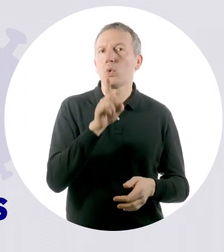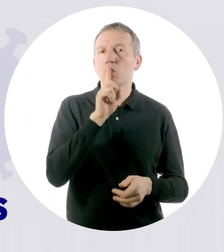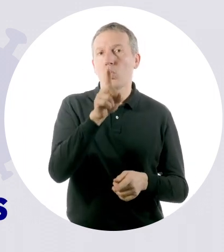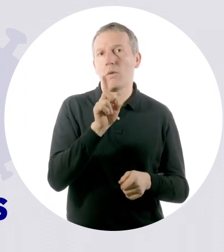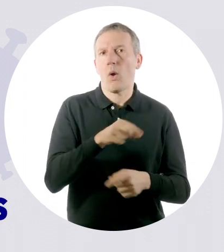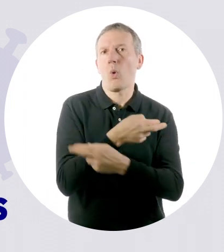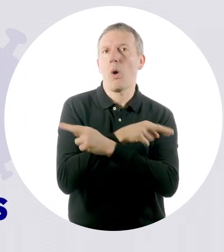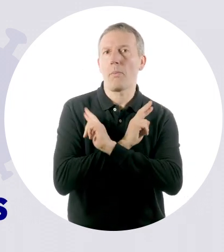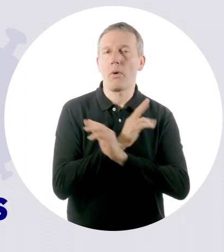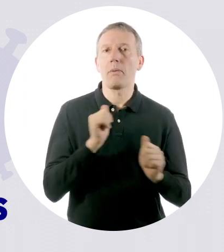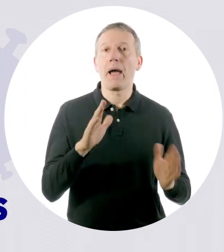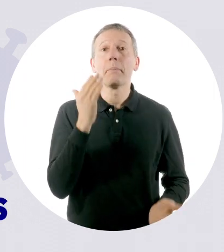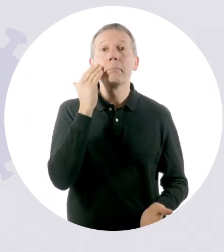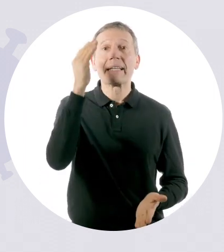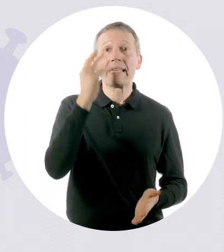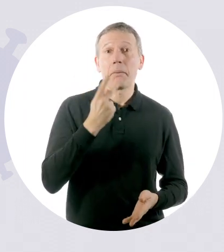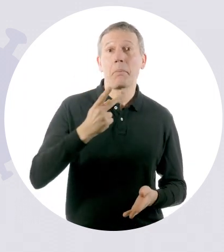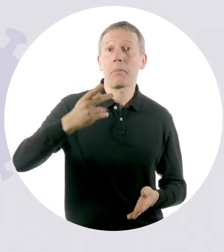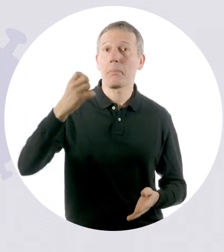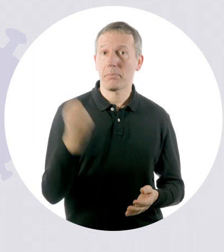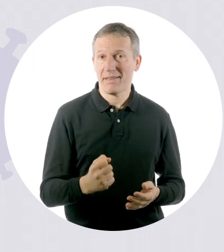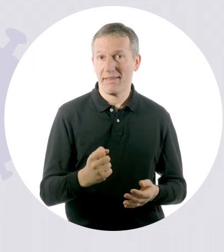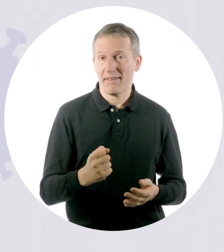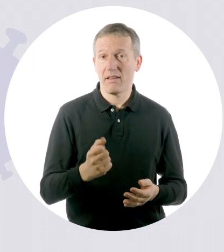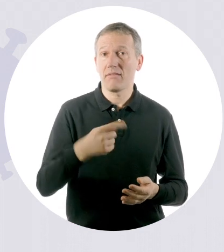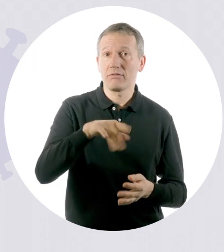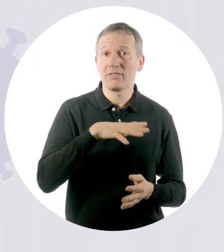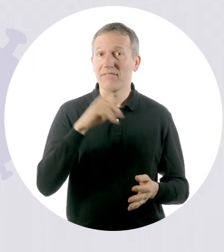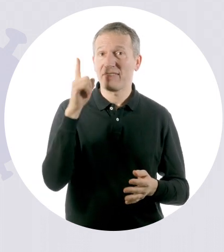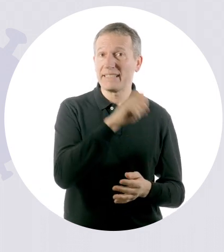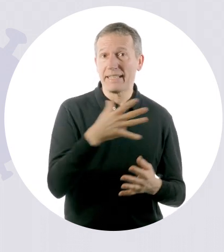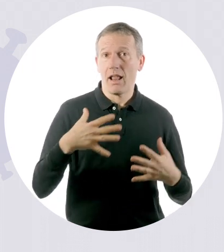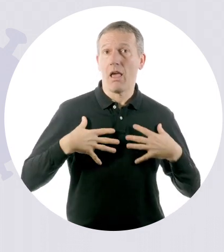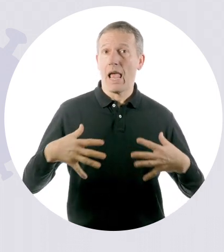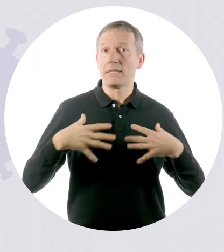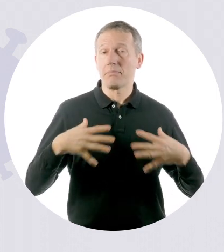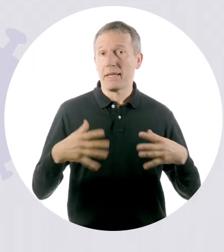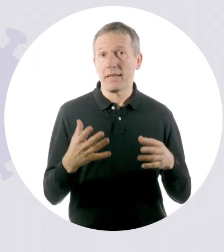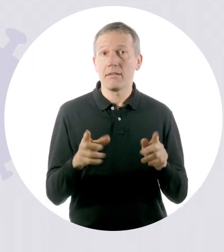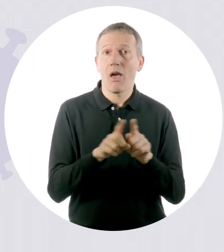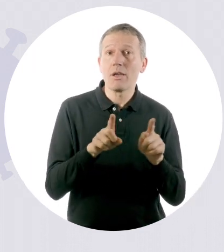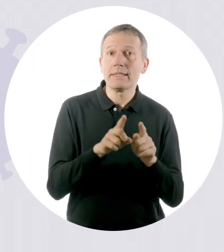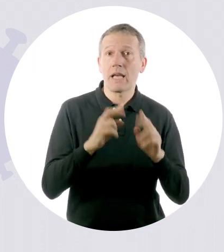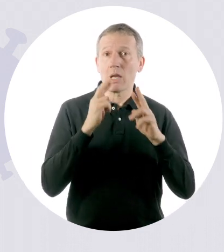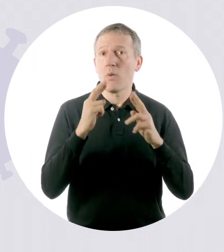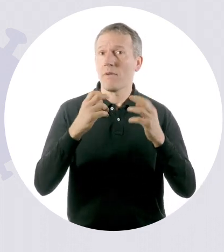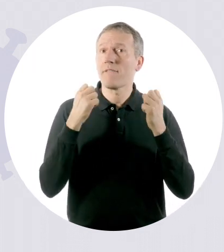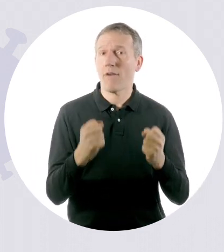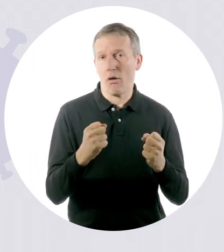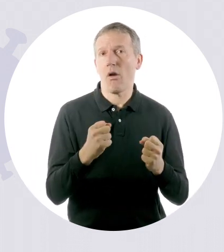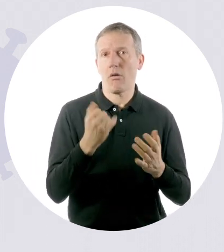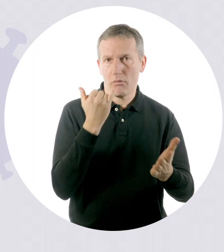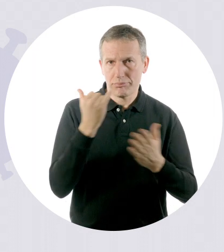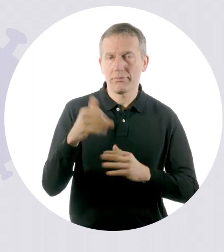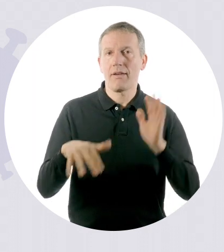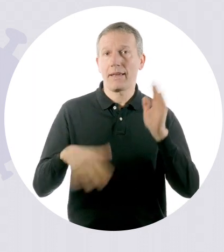quelques jours avec du repos, mais si les signes s'aggravent, que vous avez des difficultés importantes à respirer et que vous êtes essoufflé,